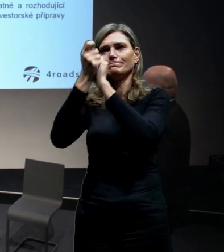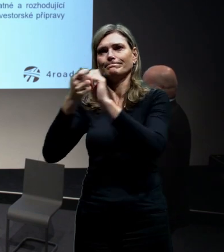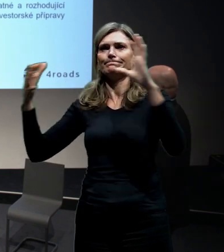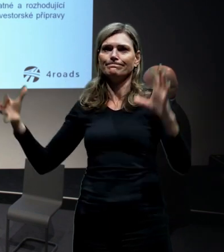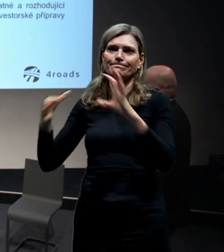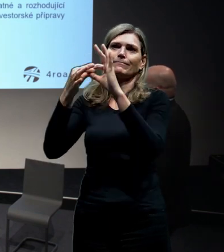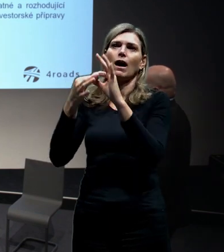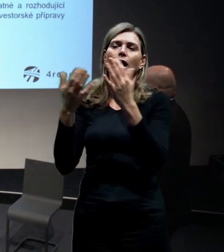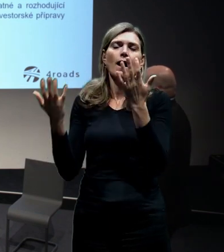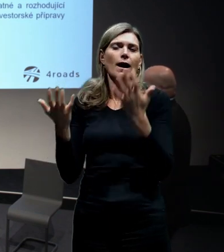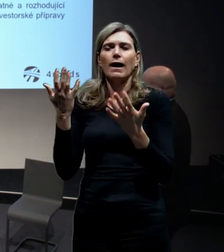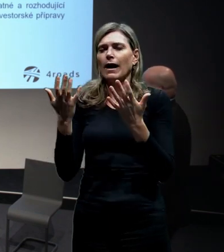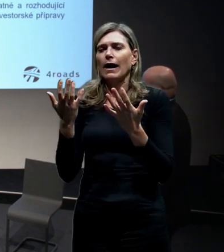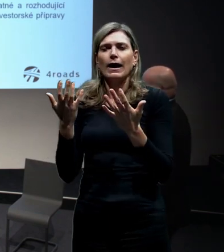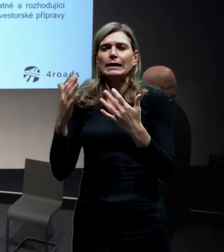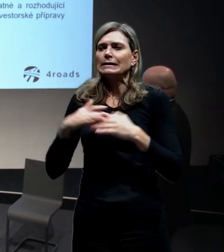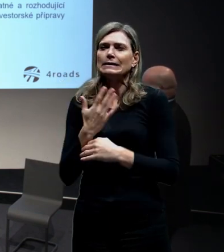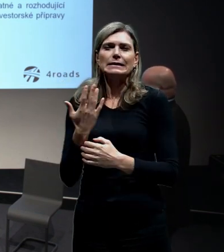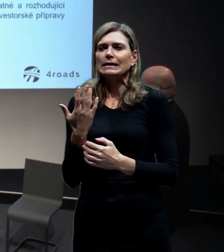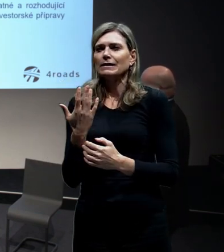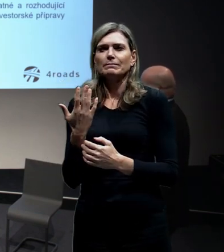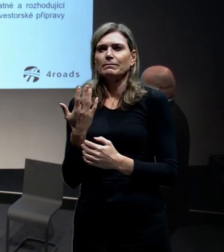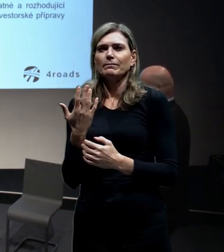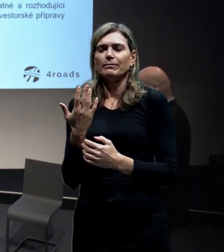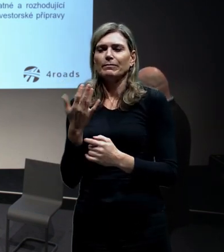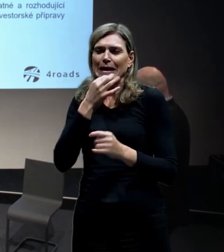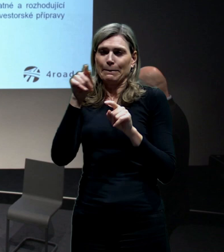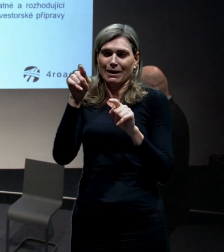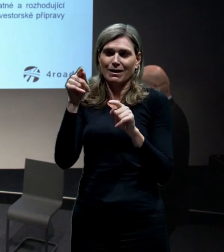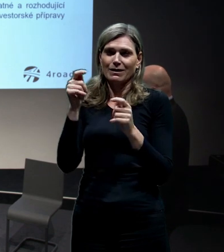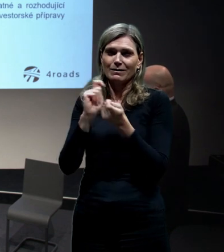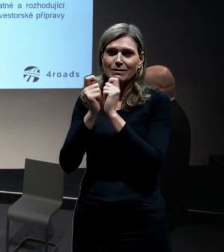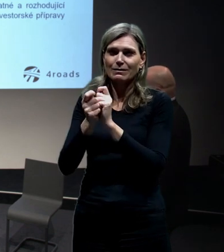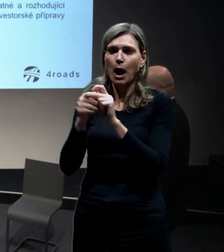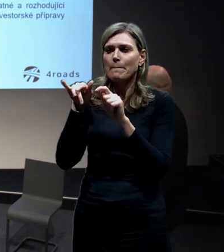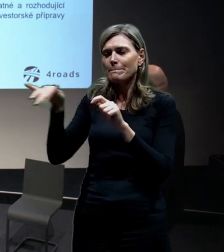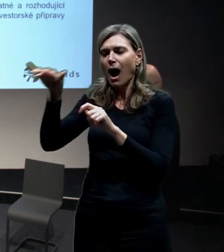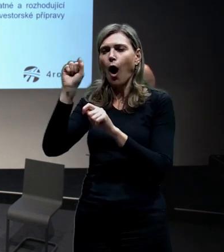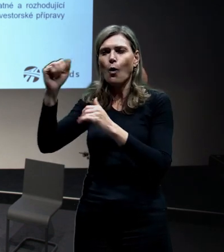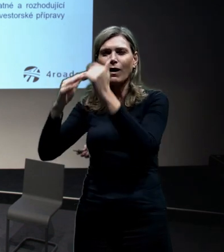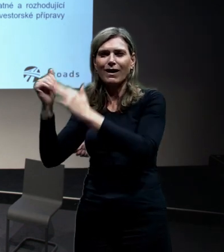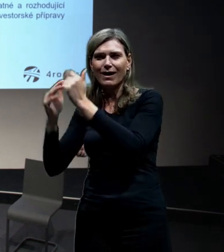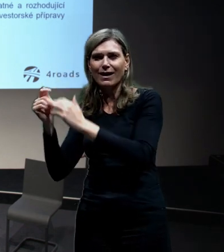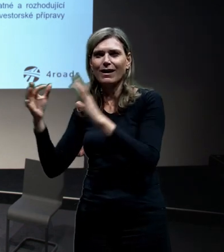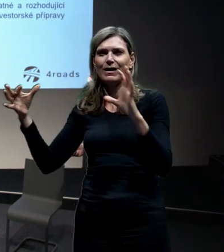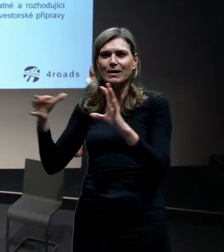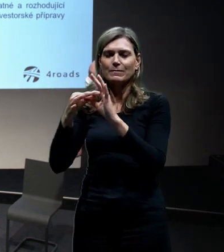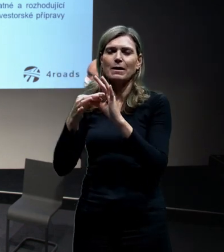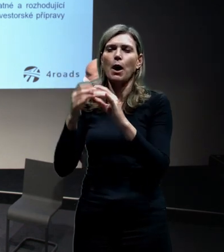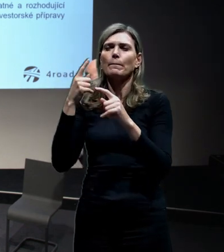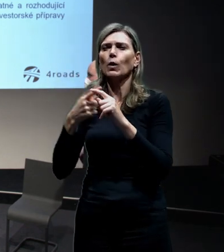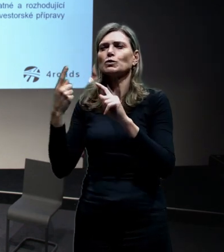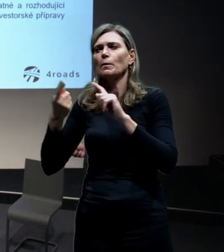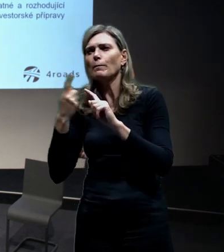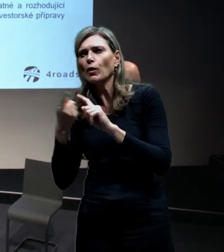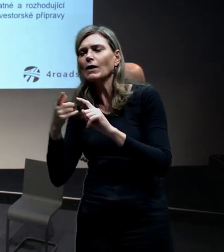respektive ty intenzity. Nicméně s těma vazbama, s těma okrejními podmínkama, s